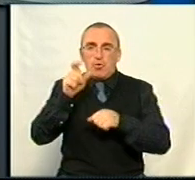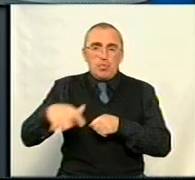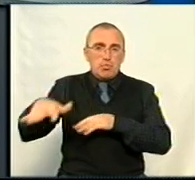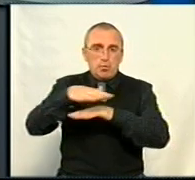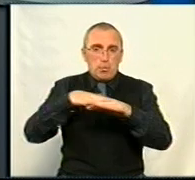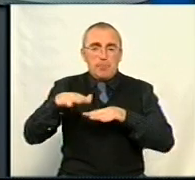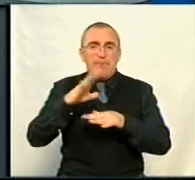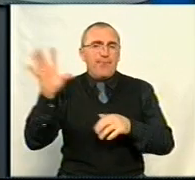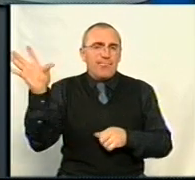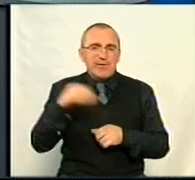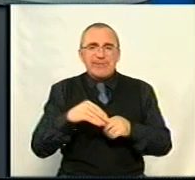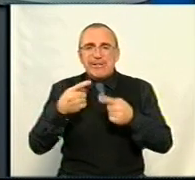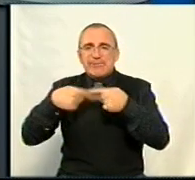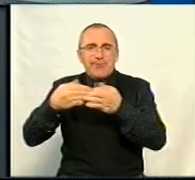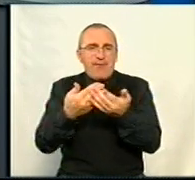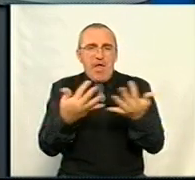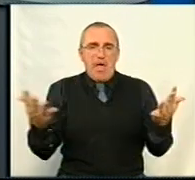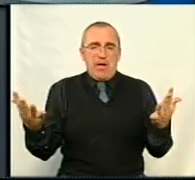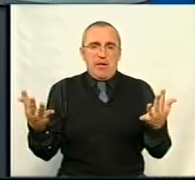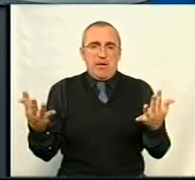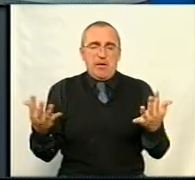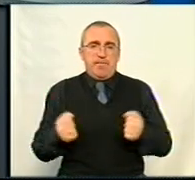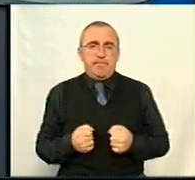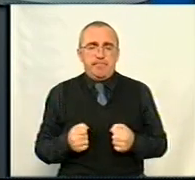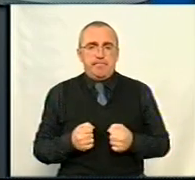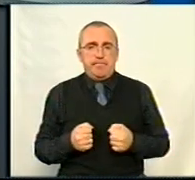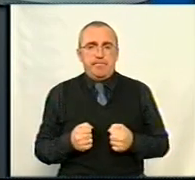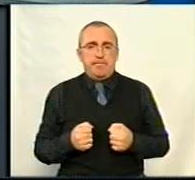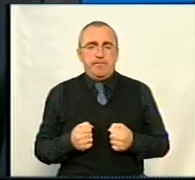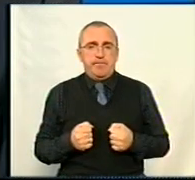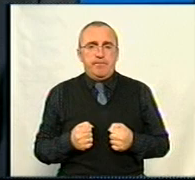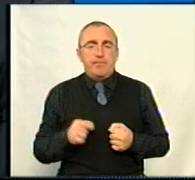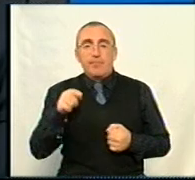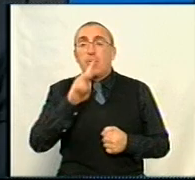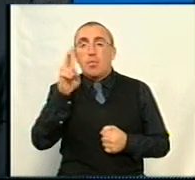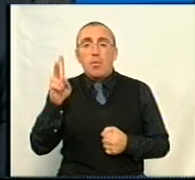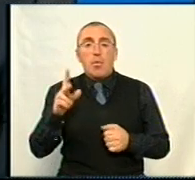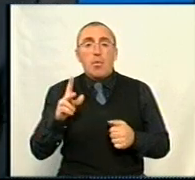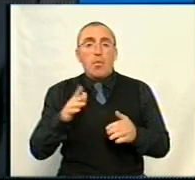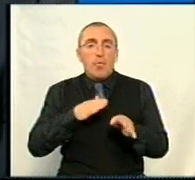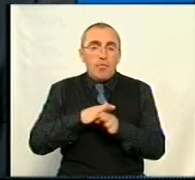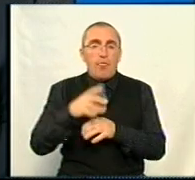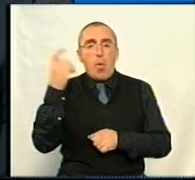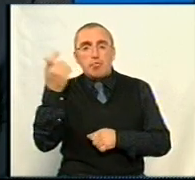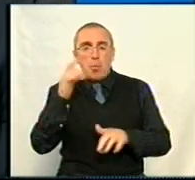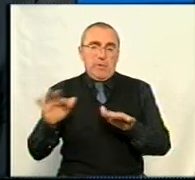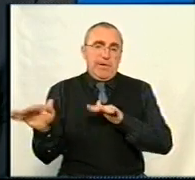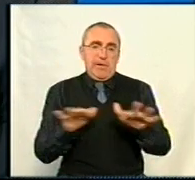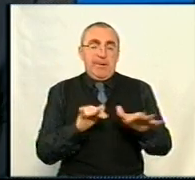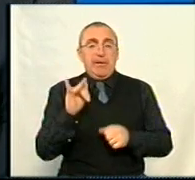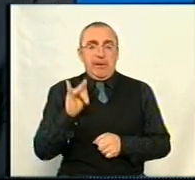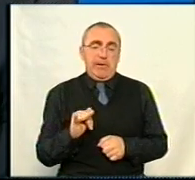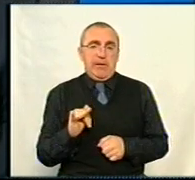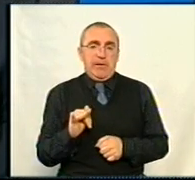серед всіх сфер тих, хто веде господарську діяльність. І